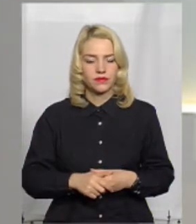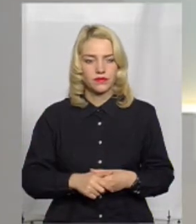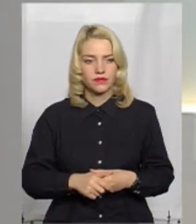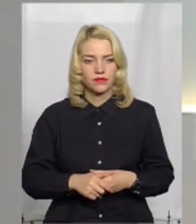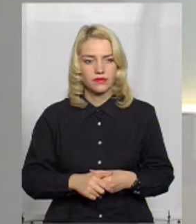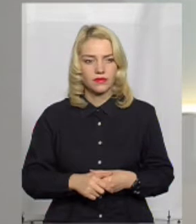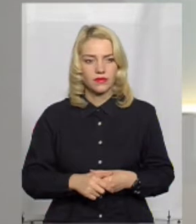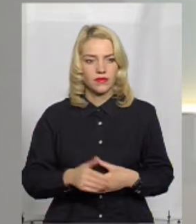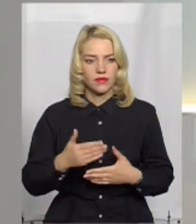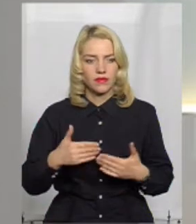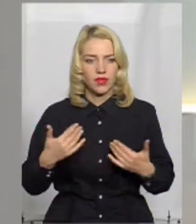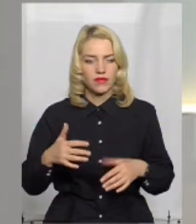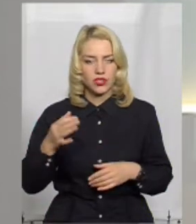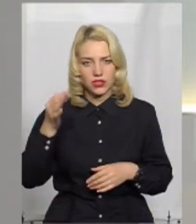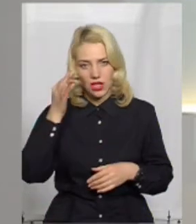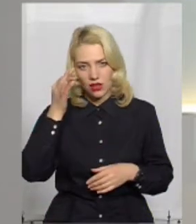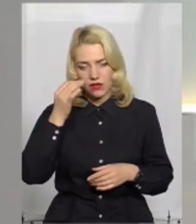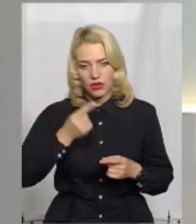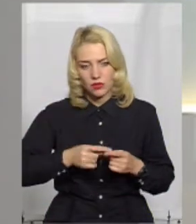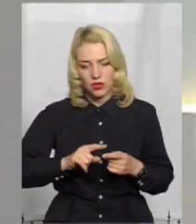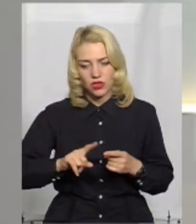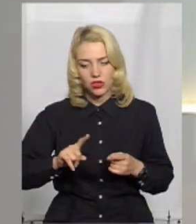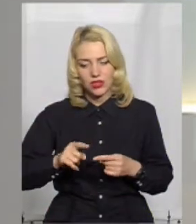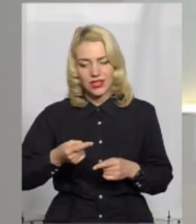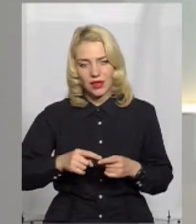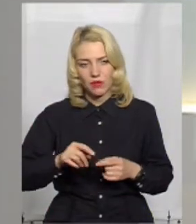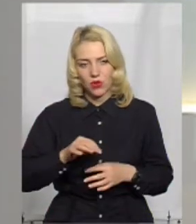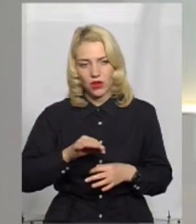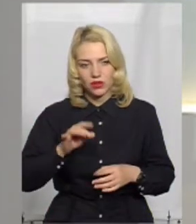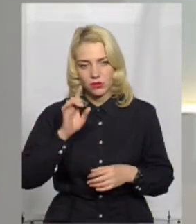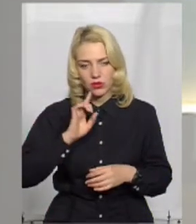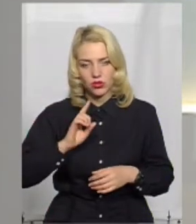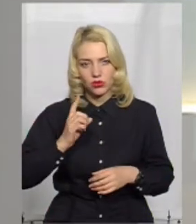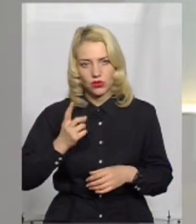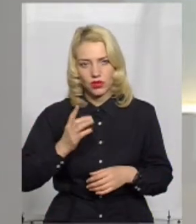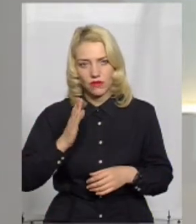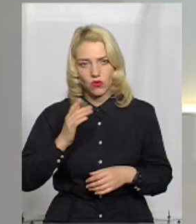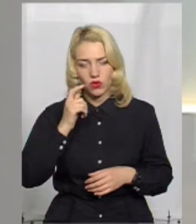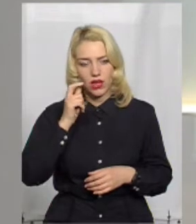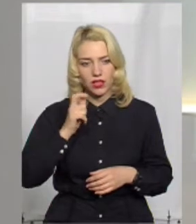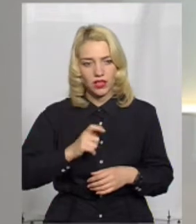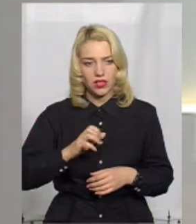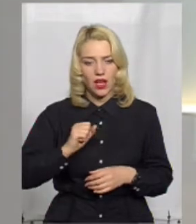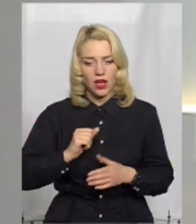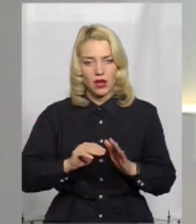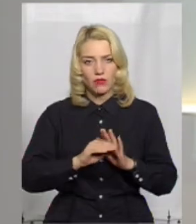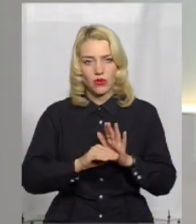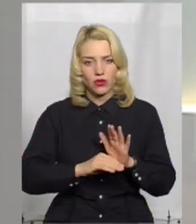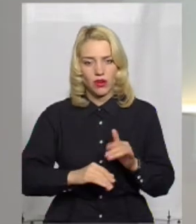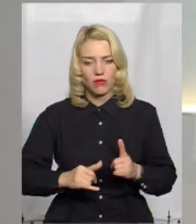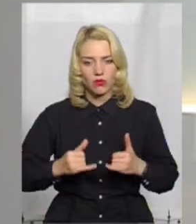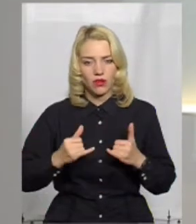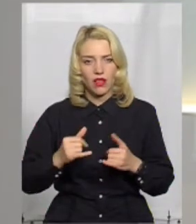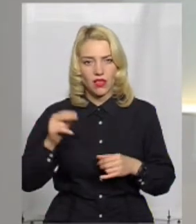Ми вже згадували про те, що цей проєкт поки що один в Україні. А програму для